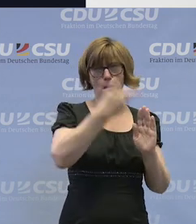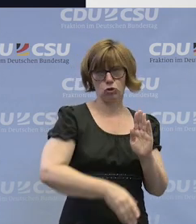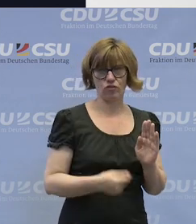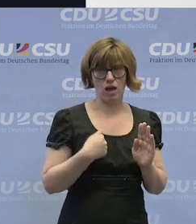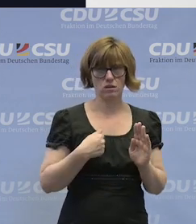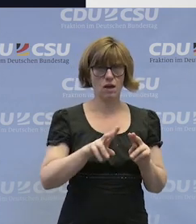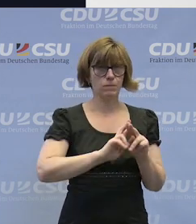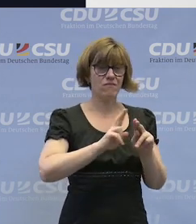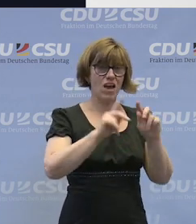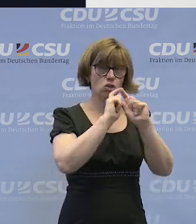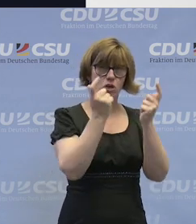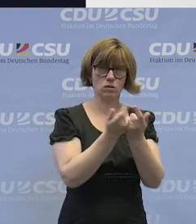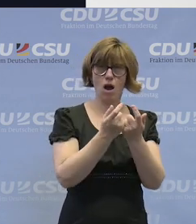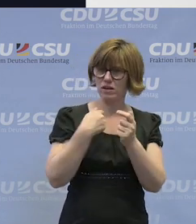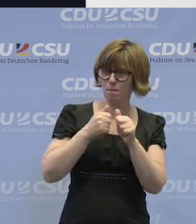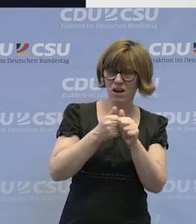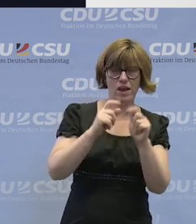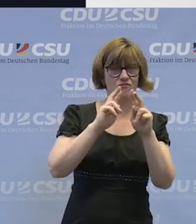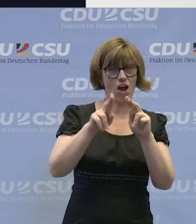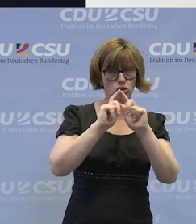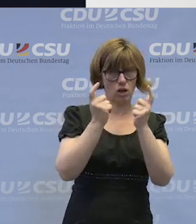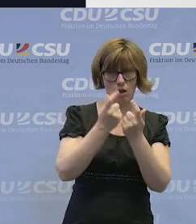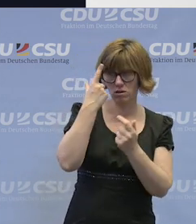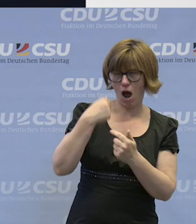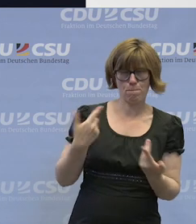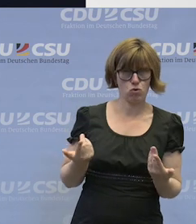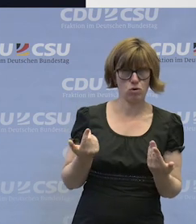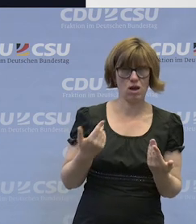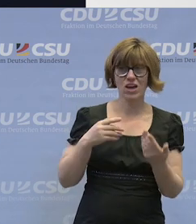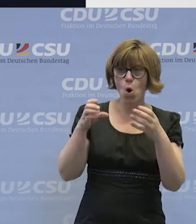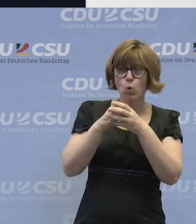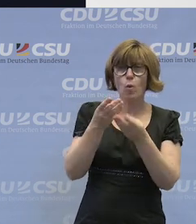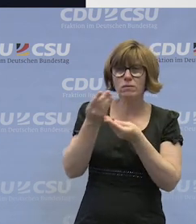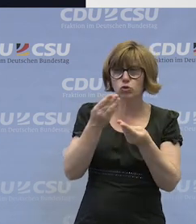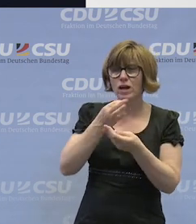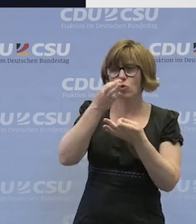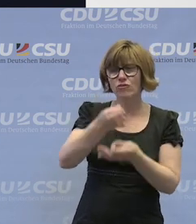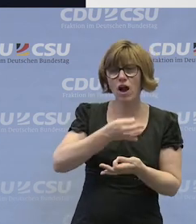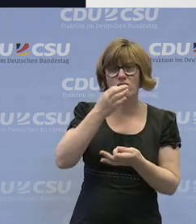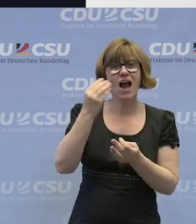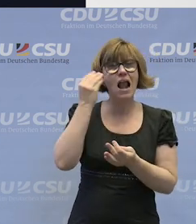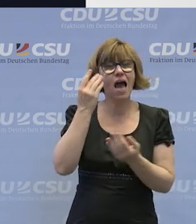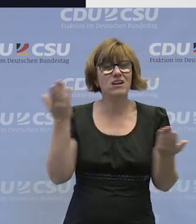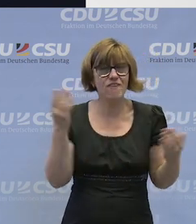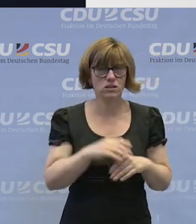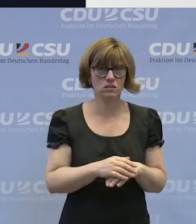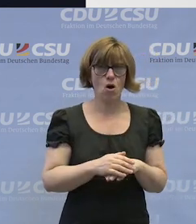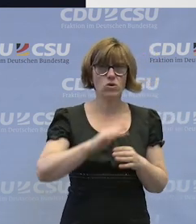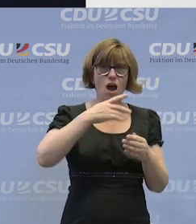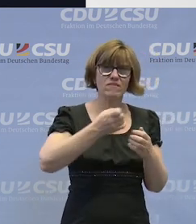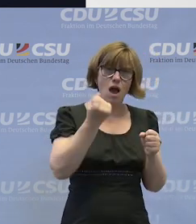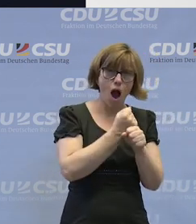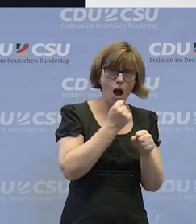Wenn wir am Werkstattrat, ich begleite auch Werkstatträte in Hamburg, bei den Gruppensprechersitzungen nachfragen, was habt ihr gelernt oder was habt ihr